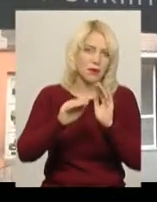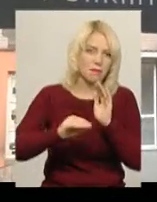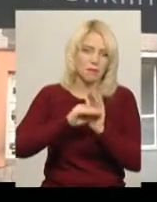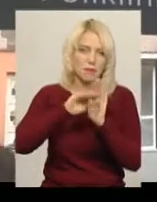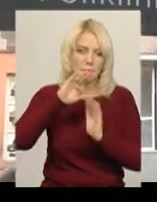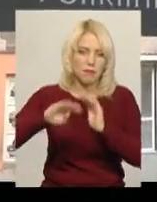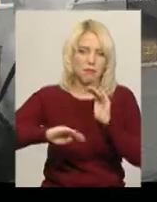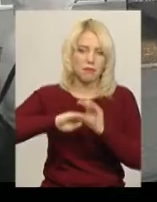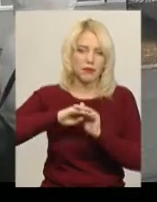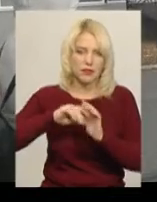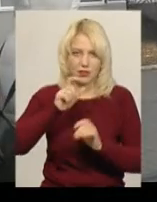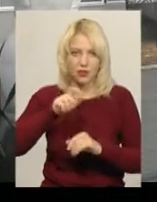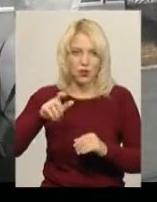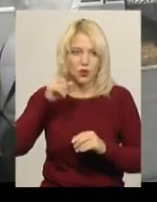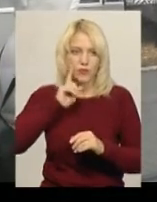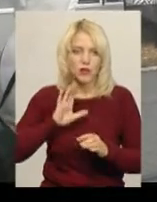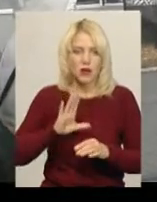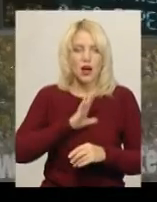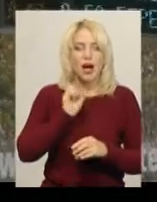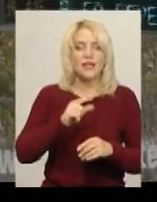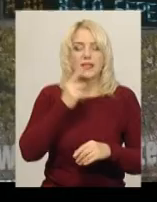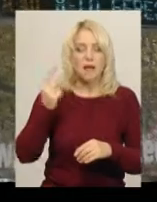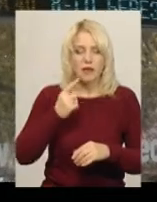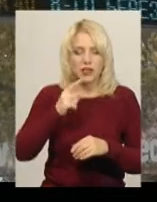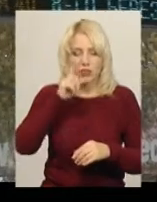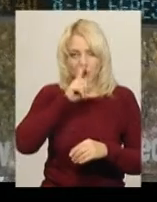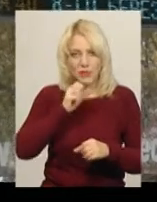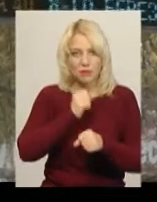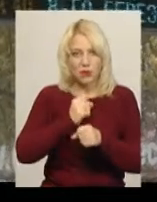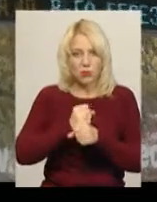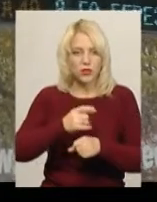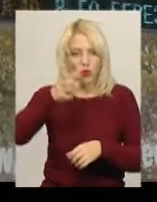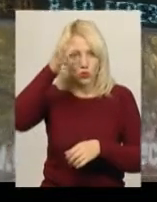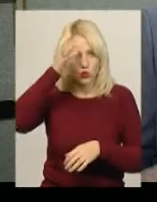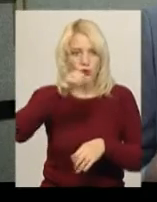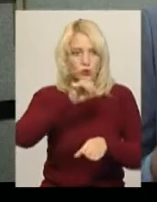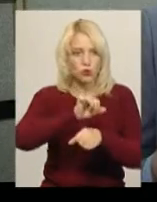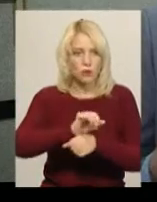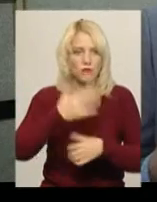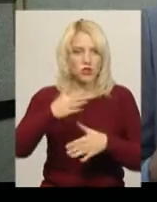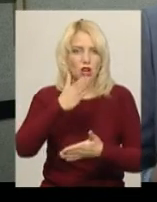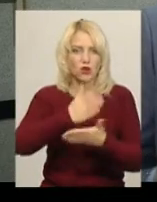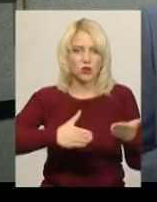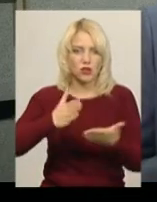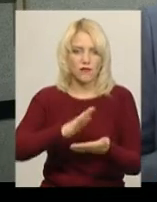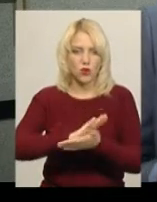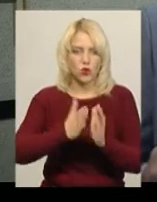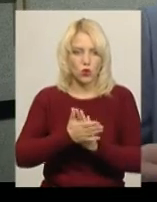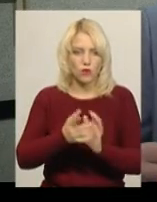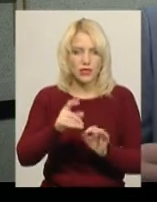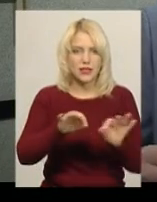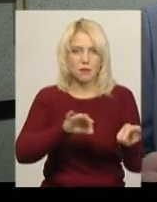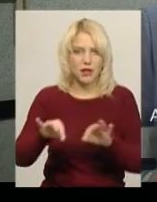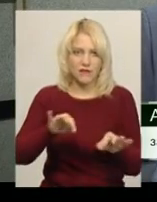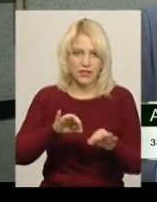місяць роботи розумних зупинок міська влада розірвала договір із одним із перевізників, розповідає заступник міського голови Андрій Бондаренко.